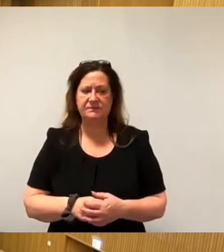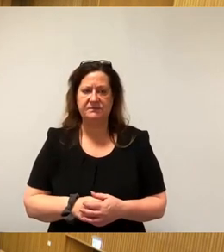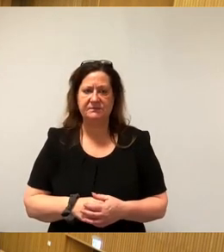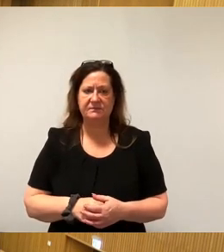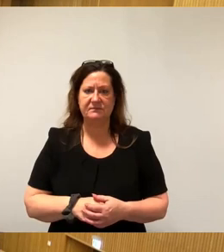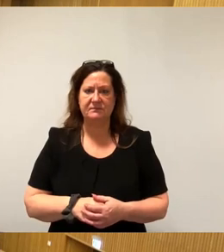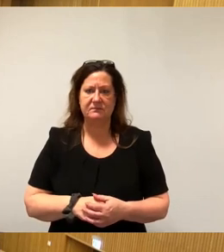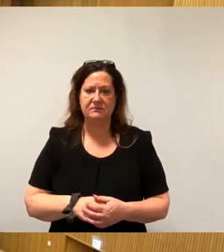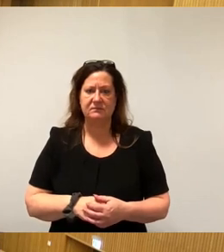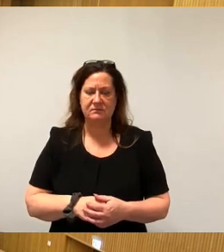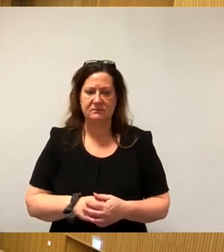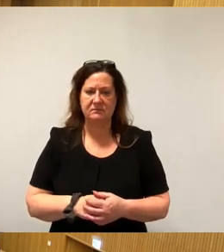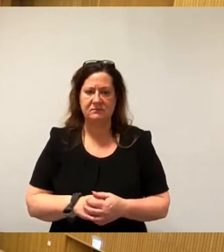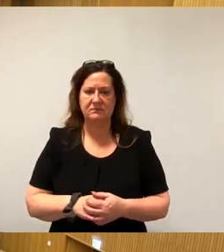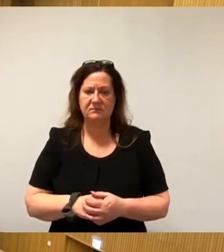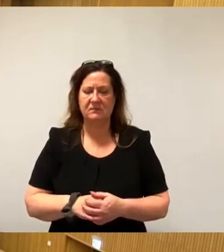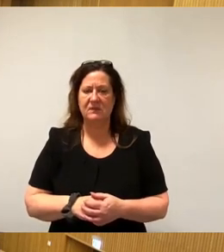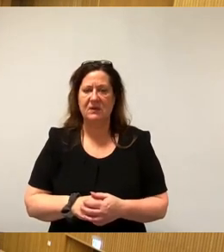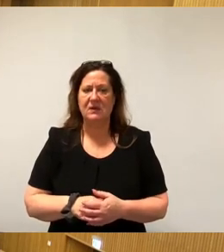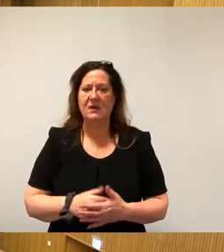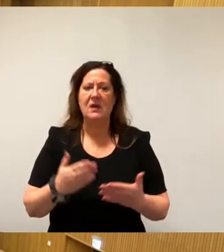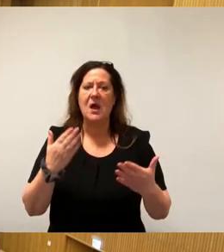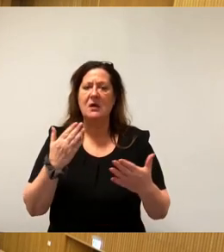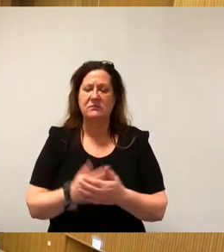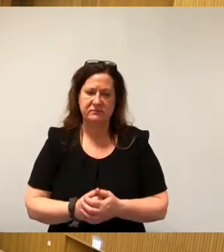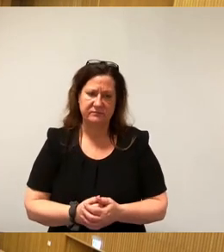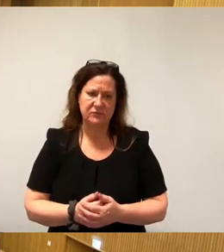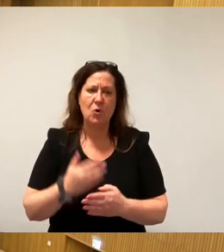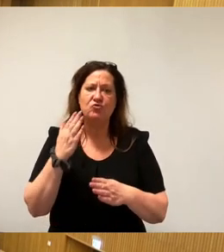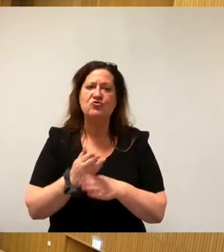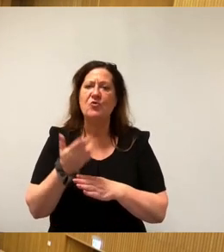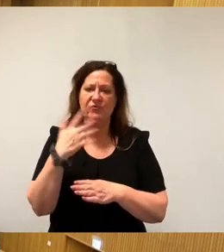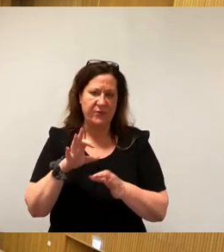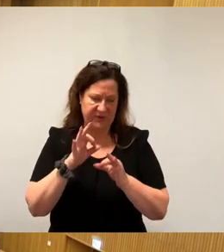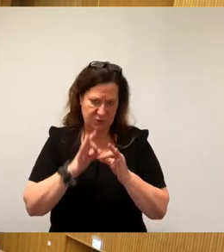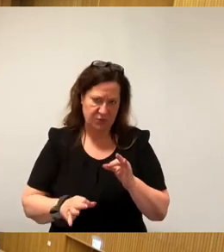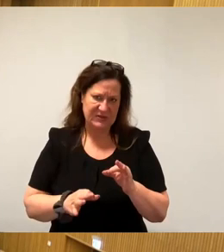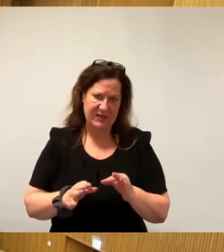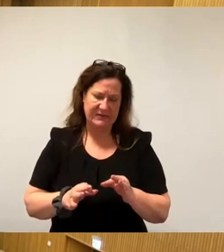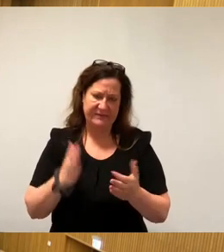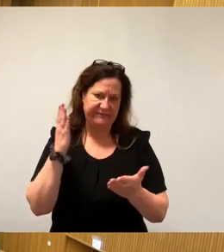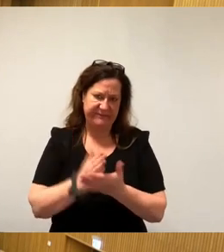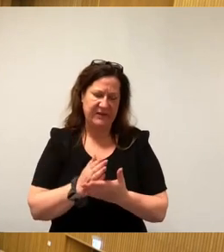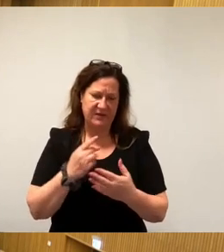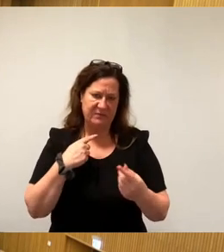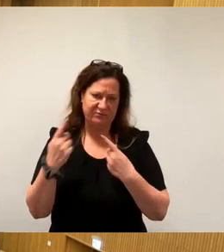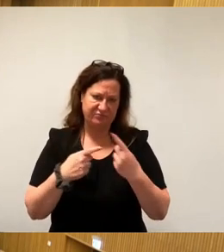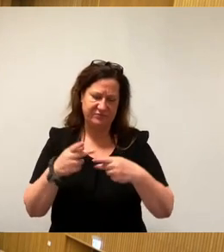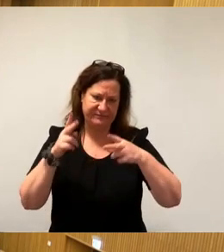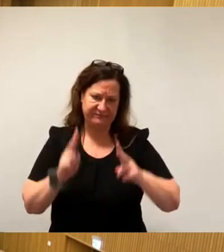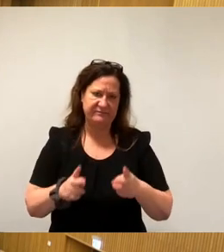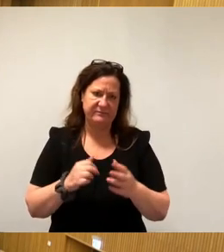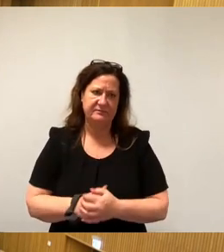Herr Bürgermeister, Sie haben ja die Hälfte jetzt schon weggenommen, da kann ich Ihnen nur recht geben. Und ich muss das